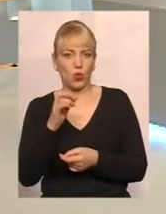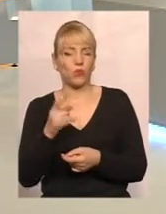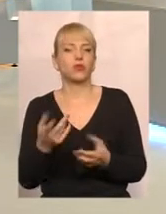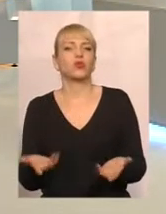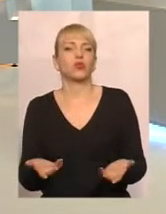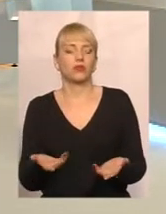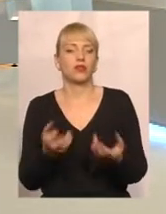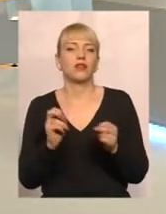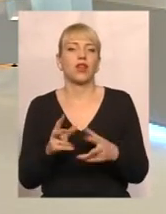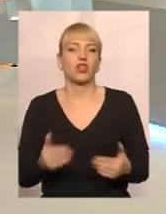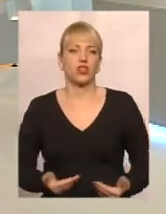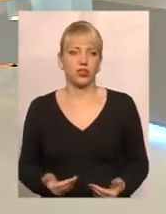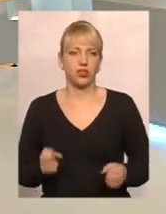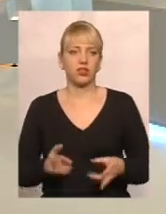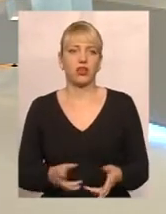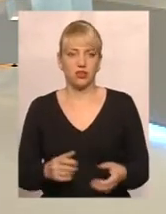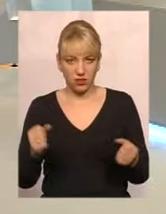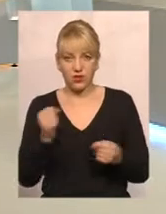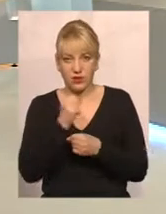як будьте, замерзати?